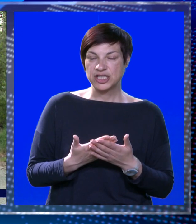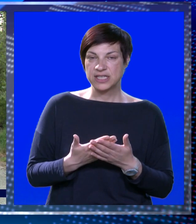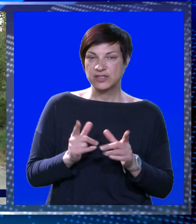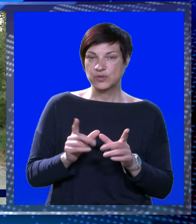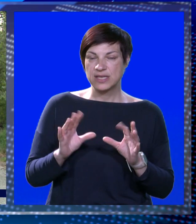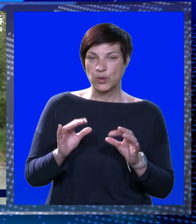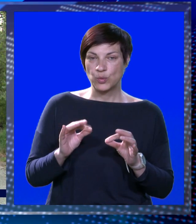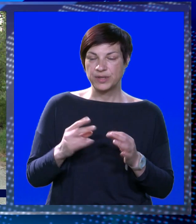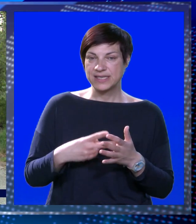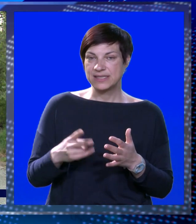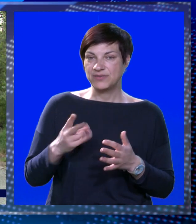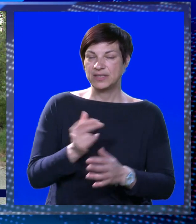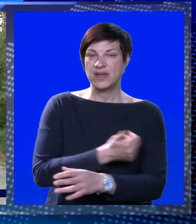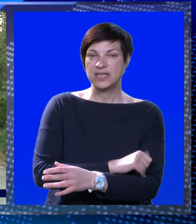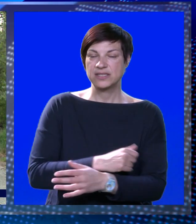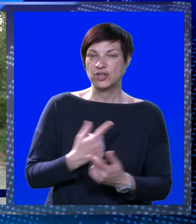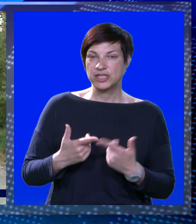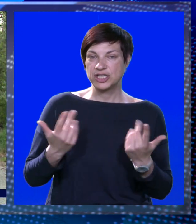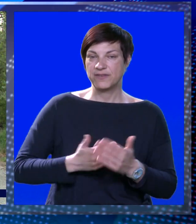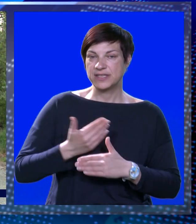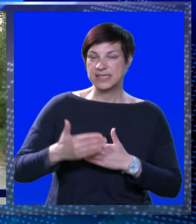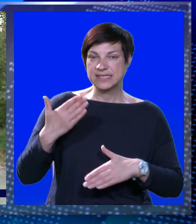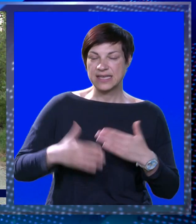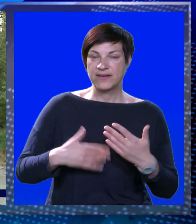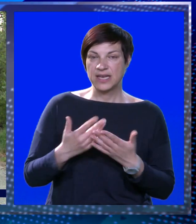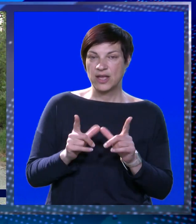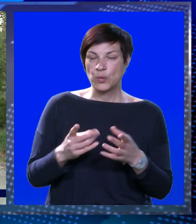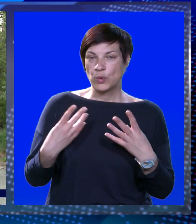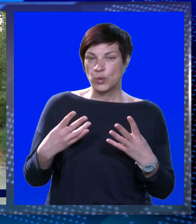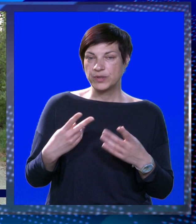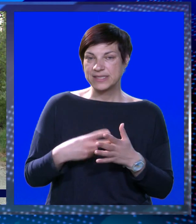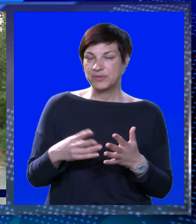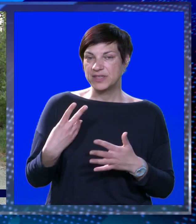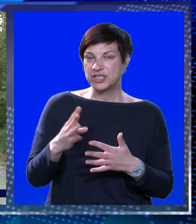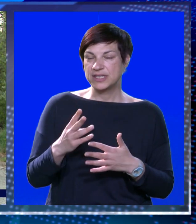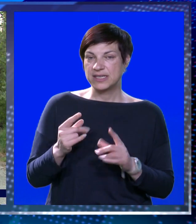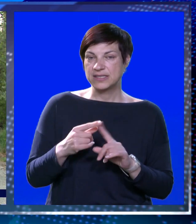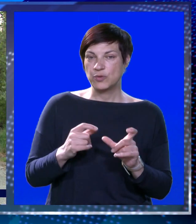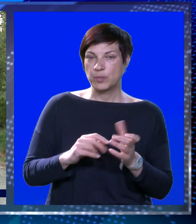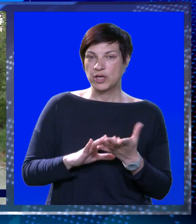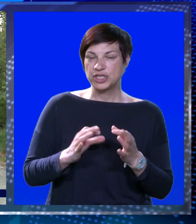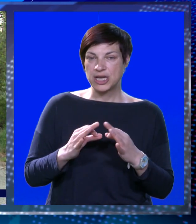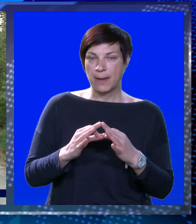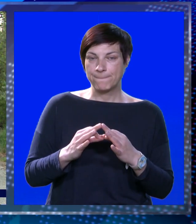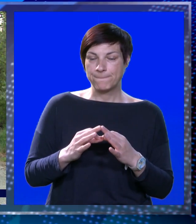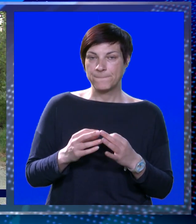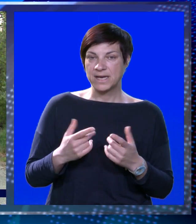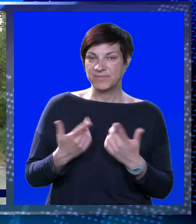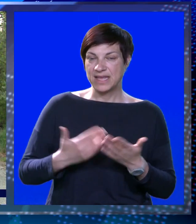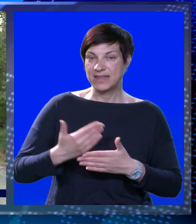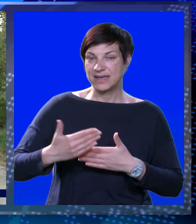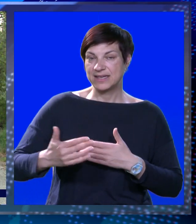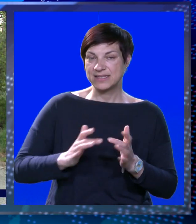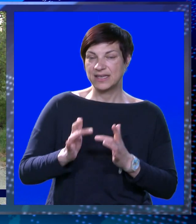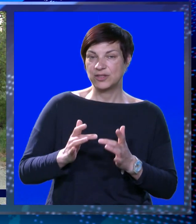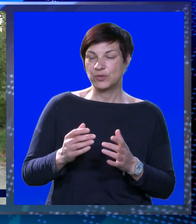za ove u 10, znači, 2012. godište. Vikend iza nam je završnica za u 8 za 2014. u pločama. Tijan